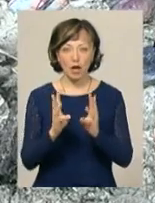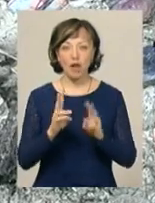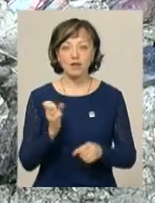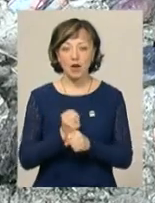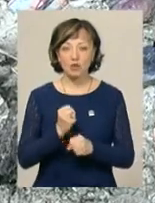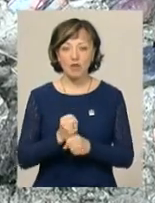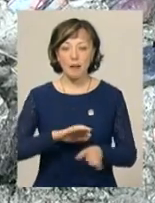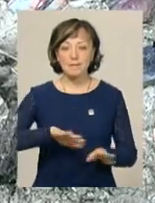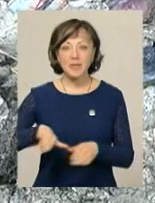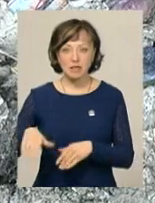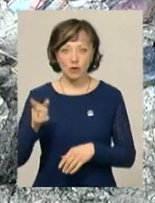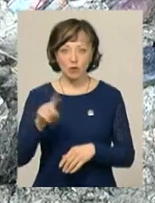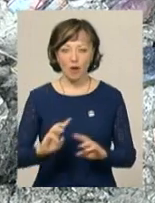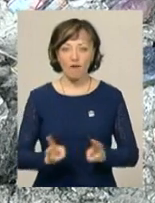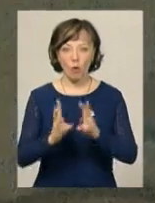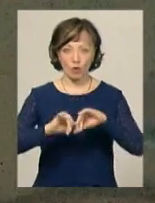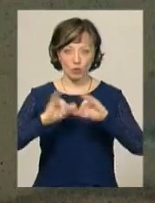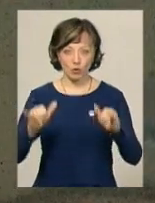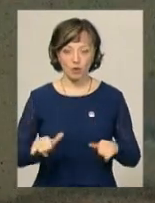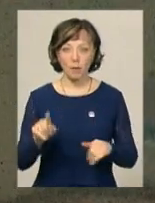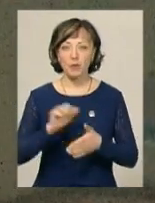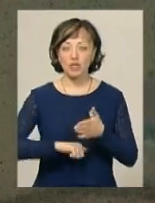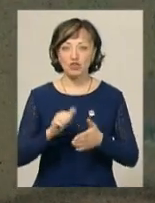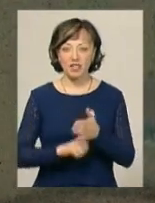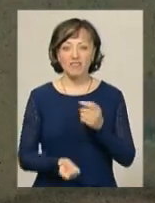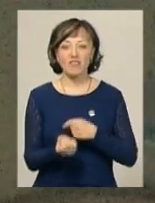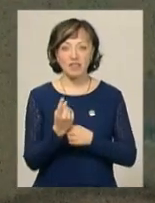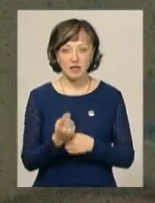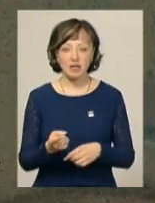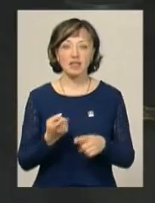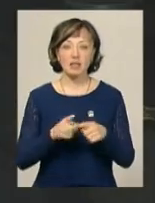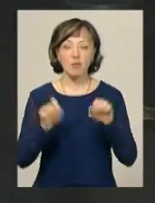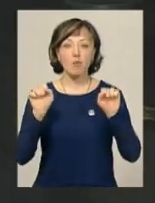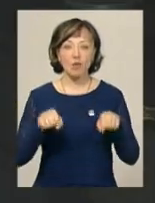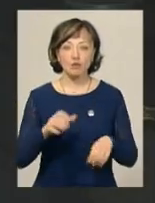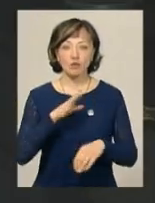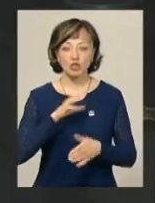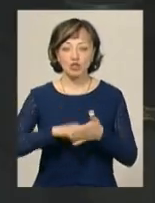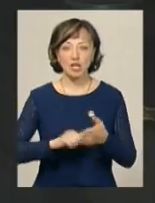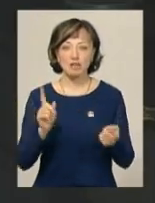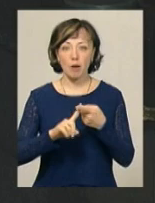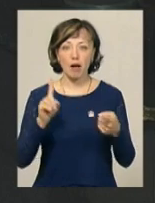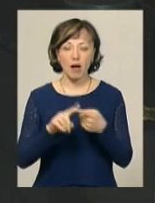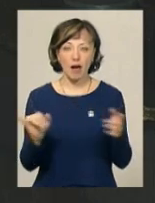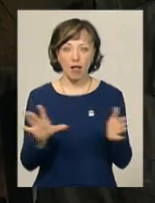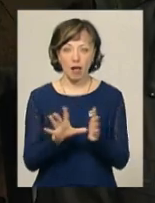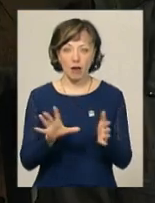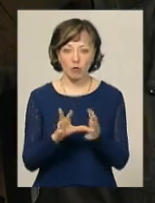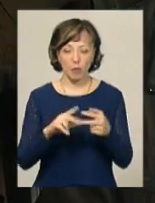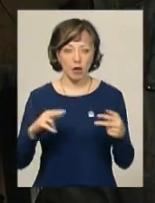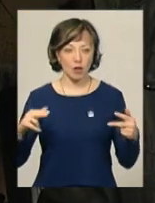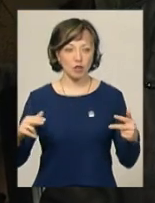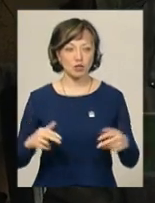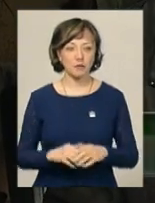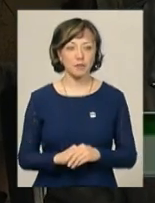спрацювали вони вже після того, як вогонь розгорівся. Щодо причин займання, припускає, воно могло виникнути через замикання в електромережі. На мій